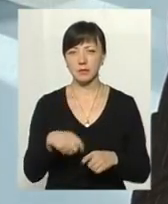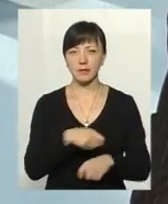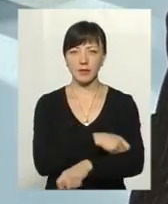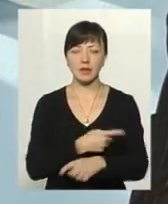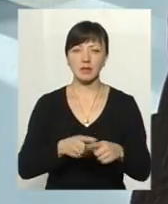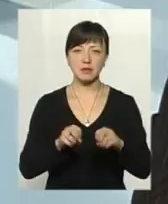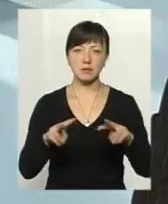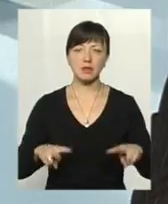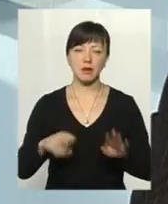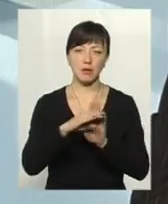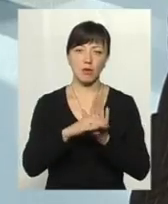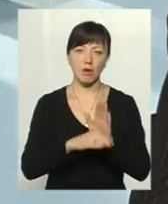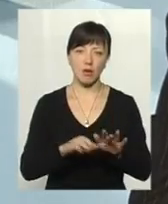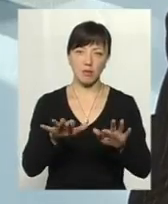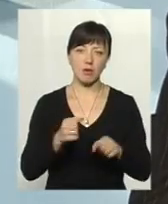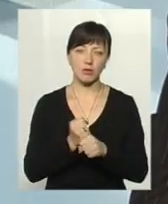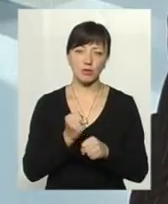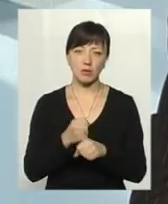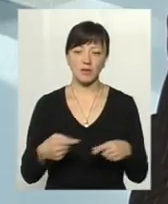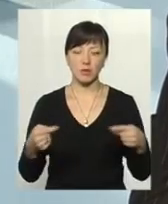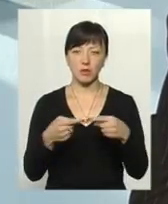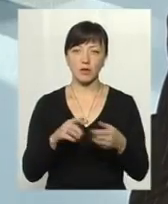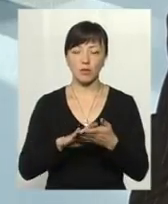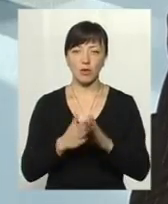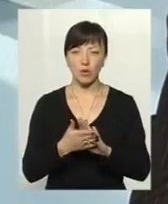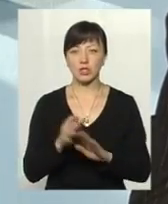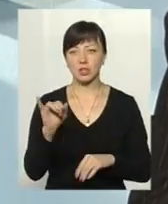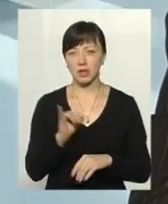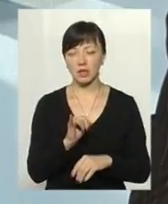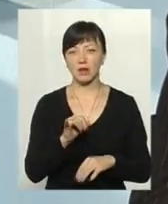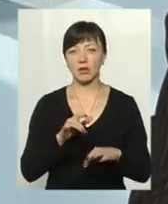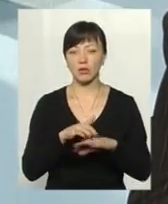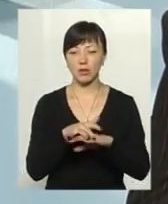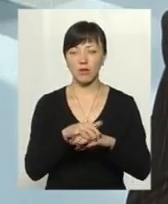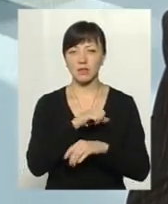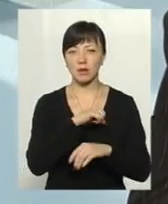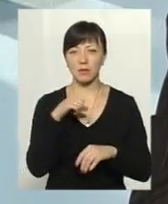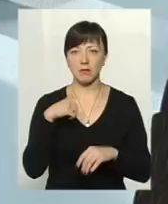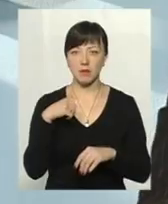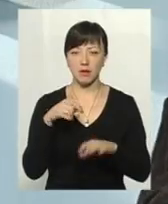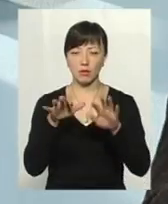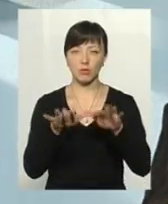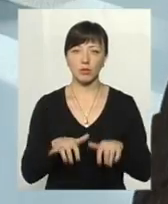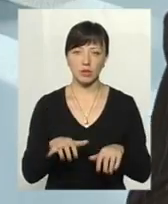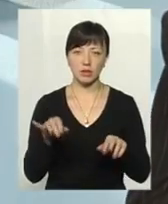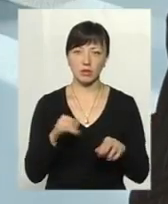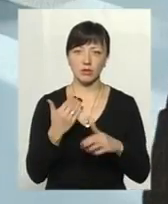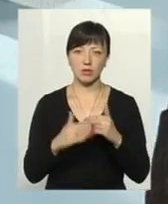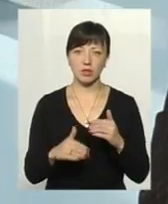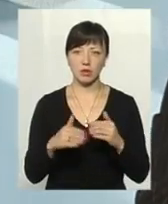Це є спеціальна програма, вона розроблена відповідно до положення і вона розраховує сама програма на комп'ютері і вже